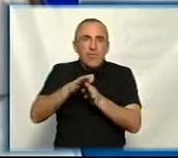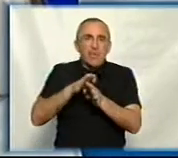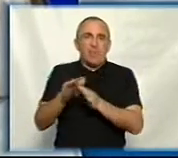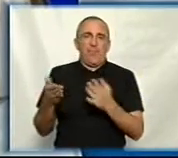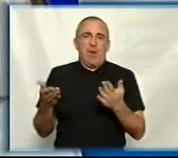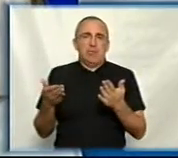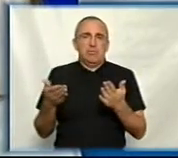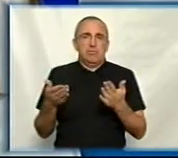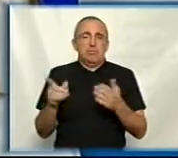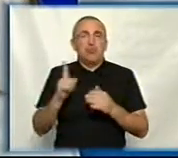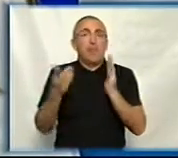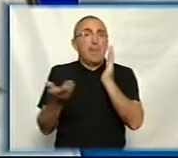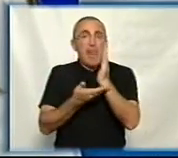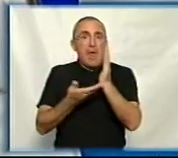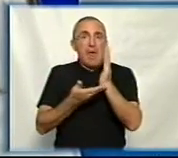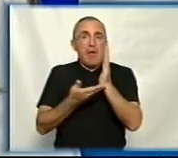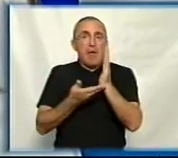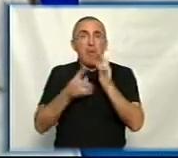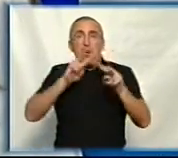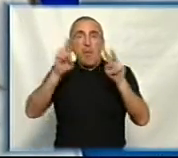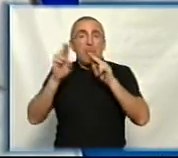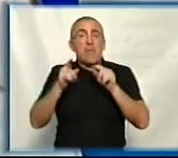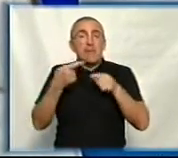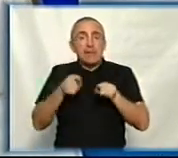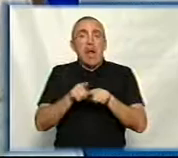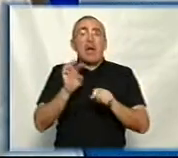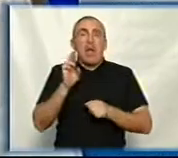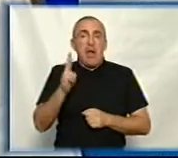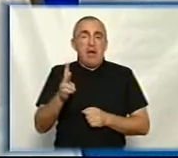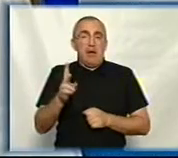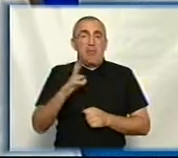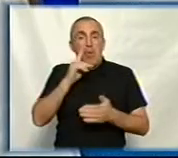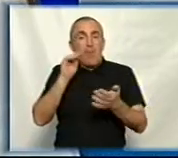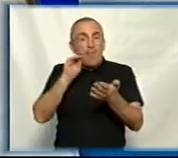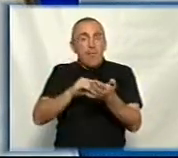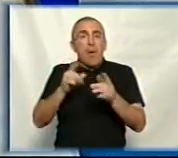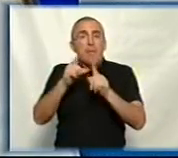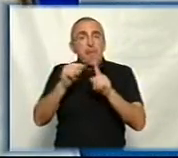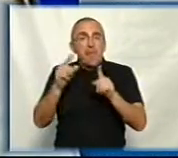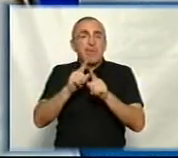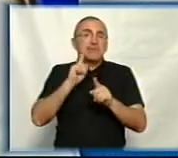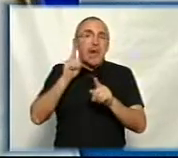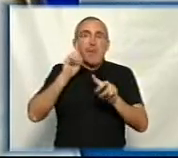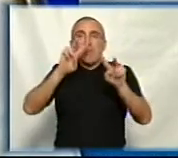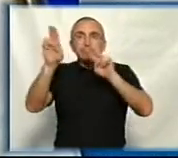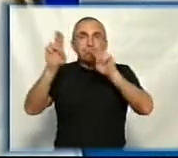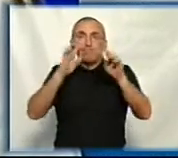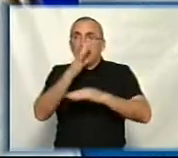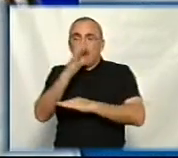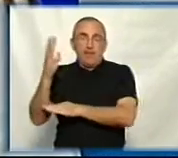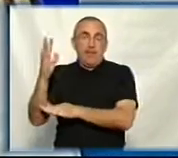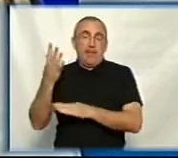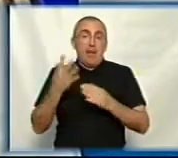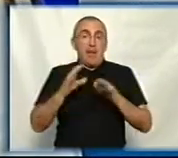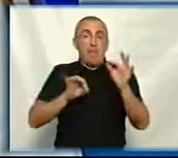дерева обрізались так, як це вказано в правилах отримання зелених насаджень. Тобто, якщо вже